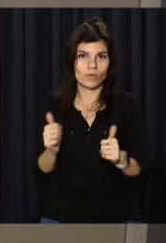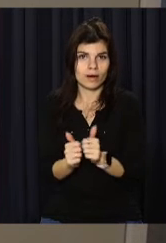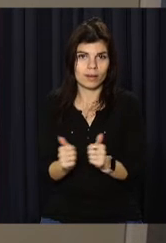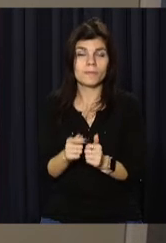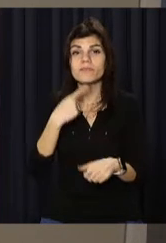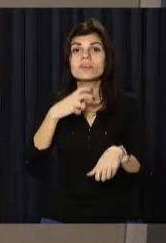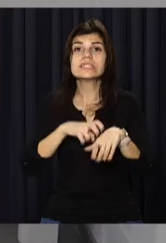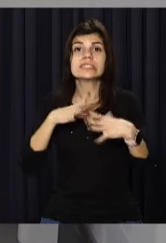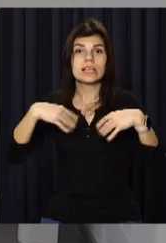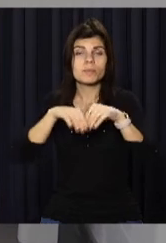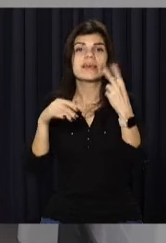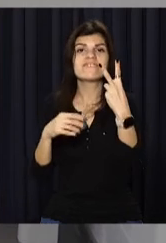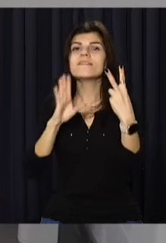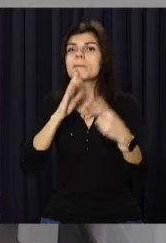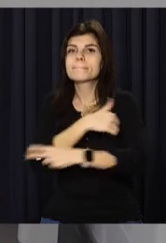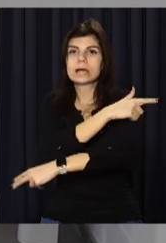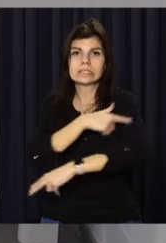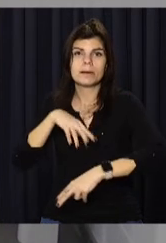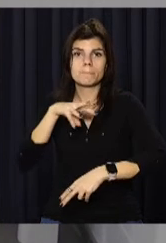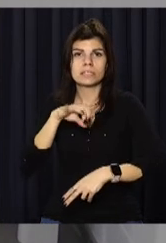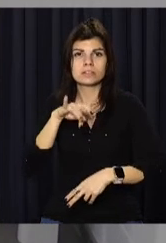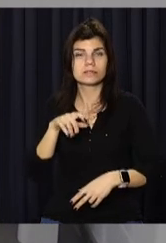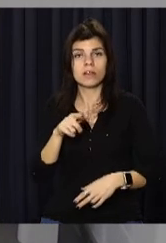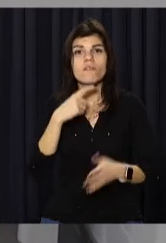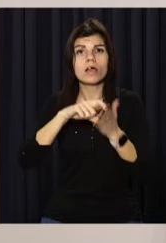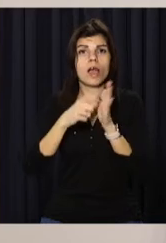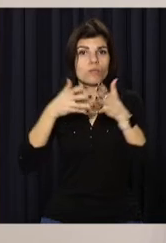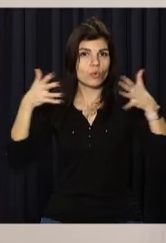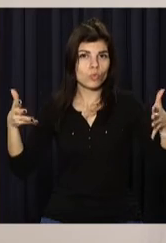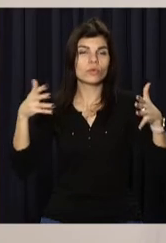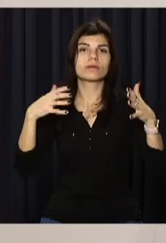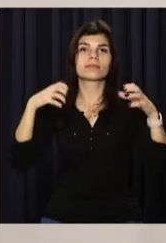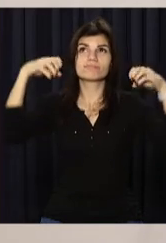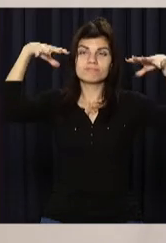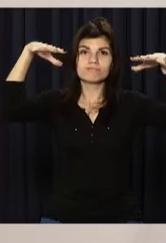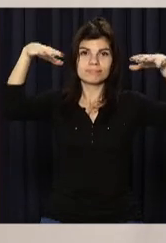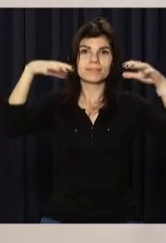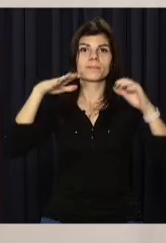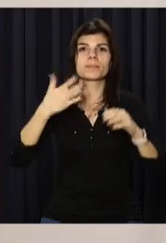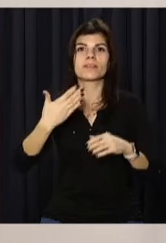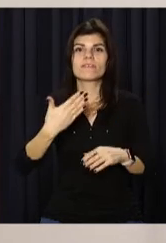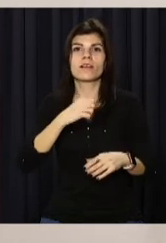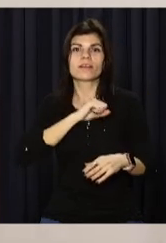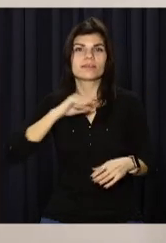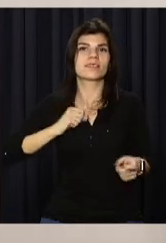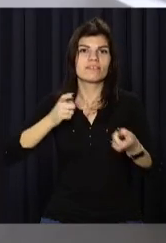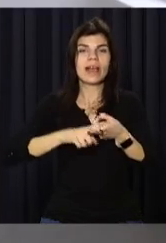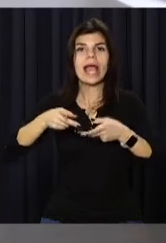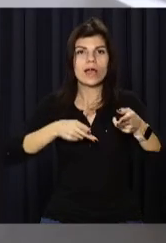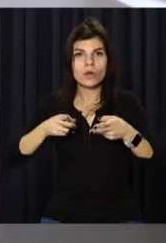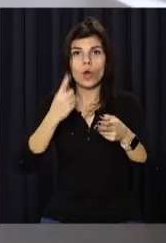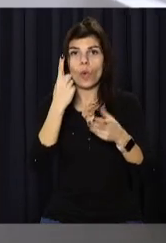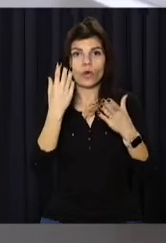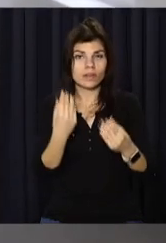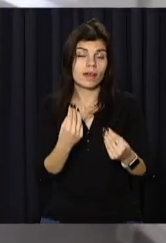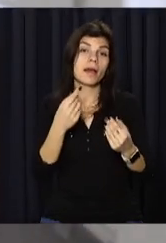сімейний лікар та дві медсестри. У будівлі будуть великі світлі кабінети, денний стаціонар, фізотерапевтичне відділення, хірургія одного